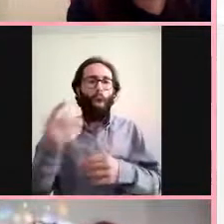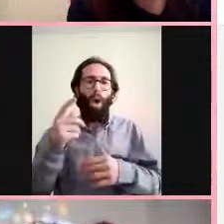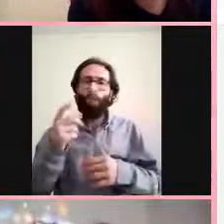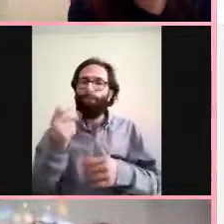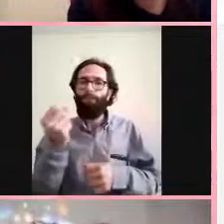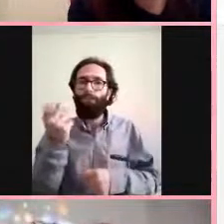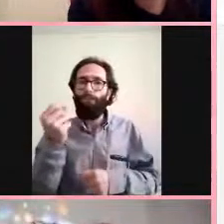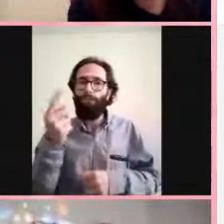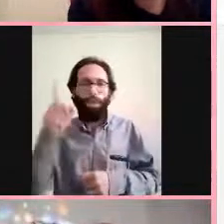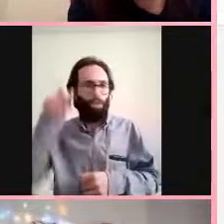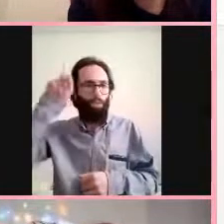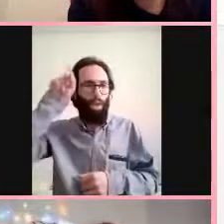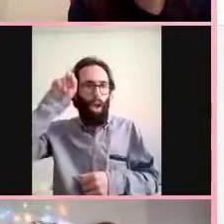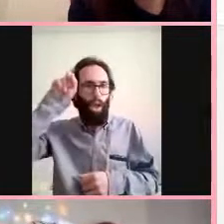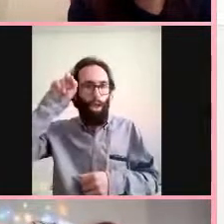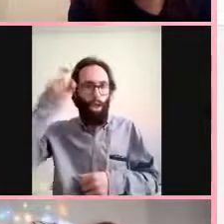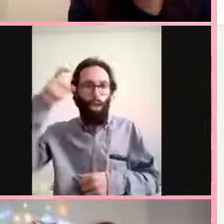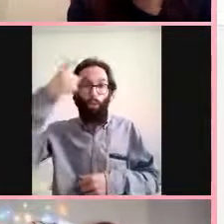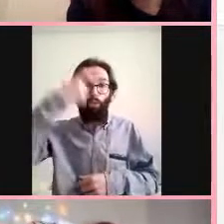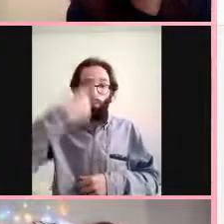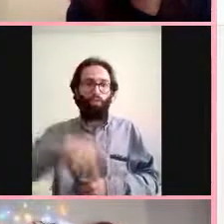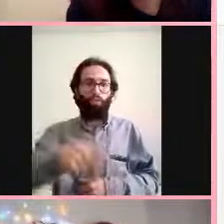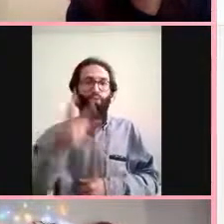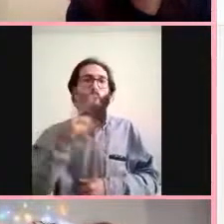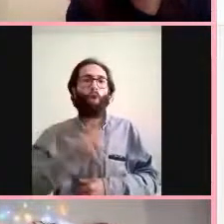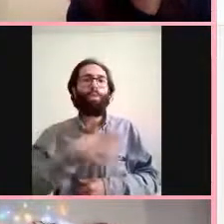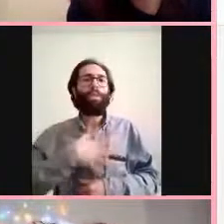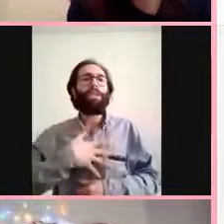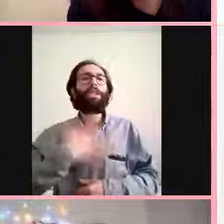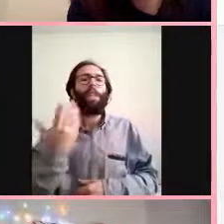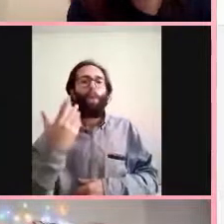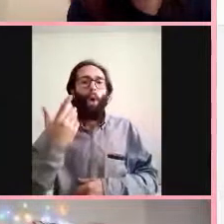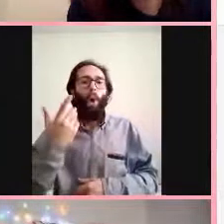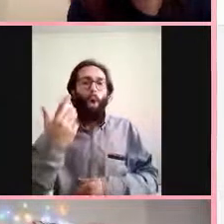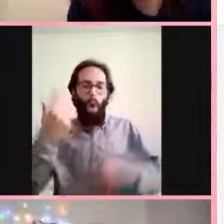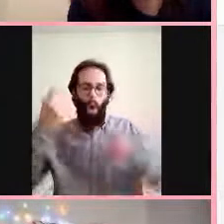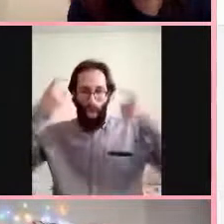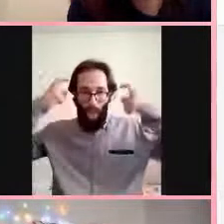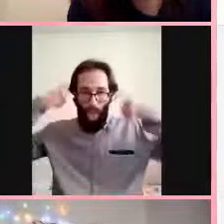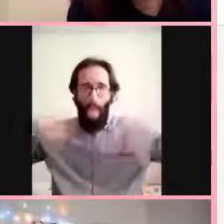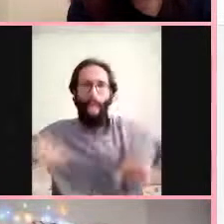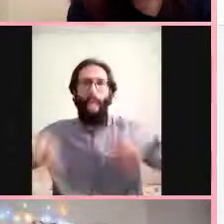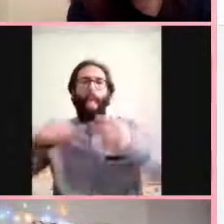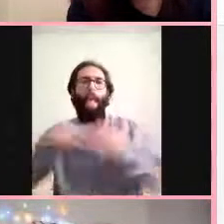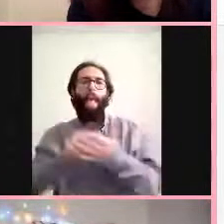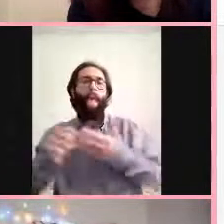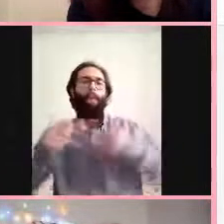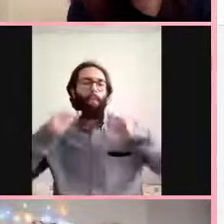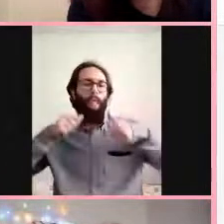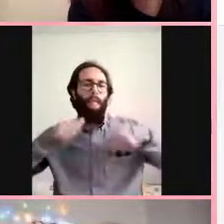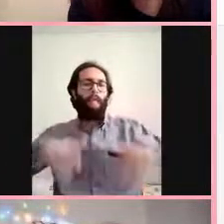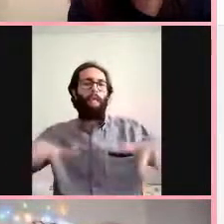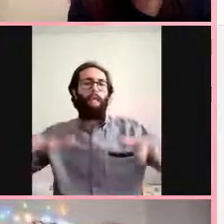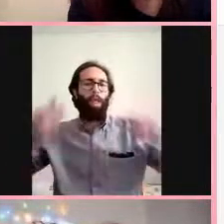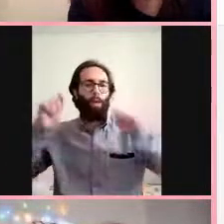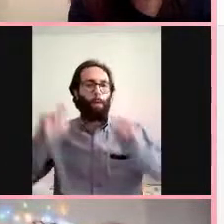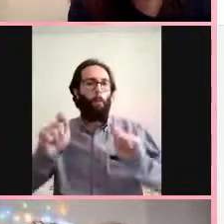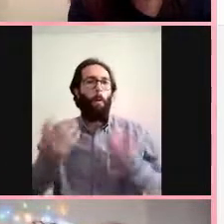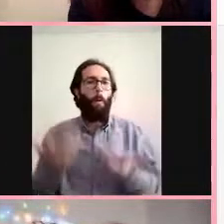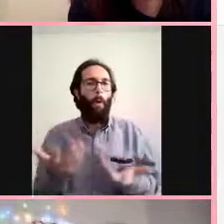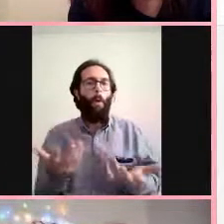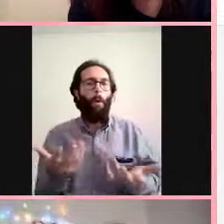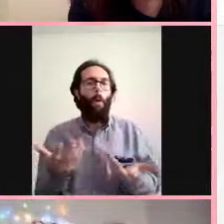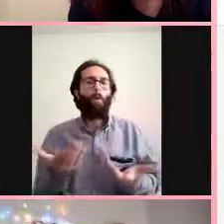peki bir şey sormak istiyorum hocam mesela bazılarında ac2 proteini akciğerinde çokken bazılarının